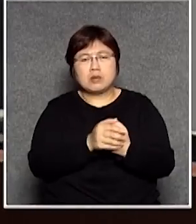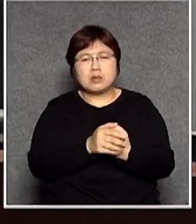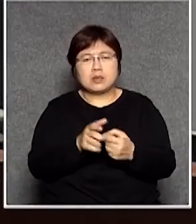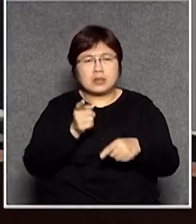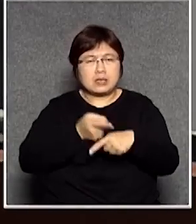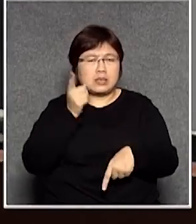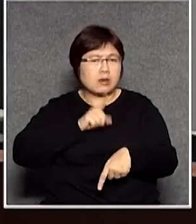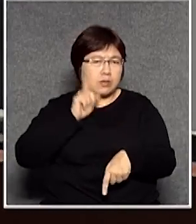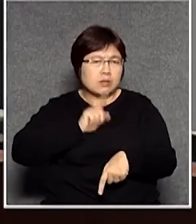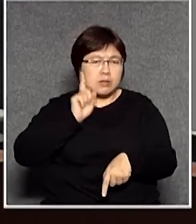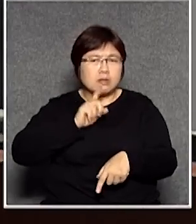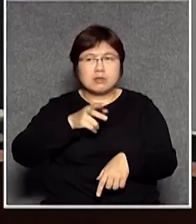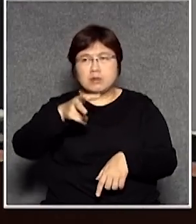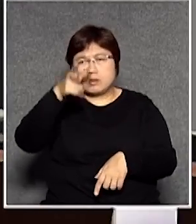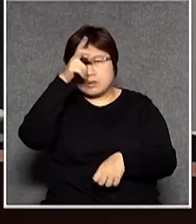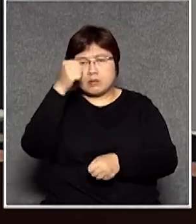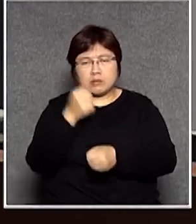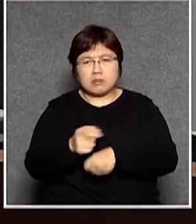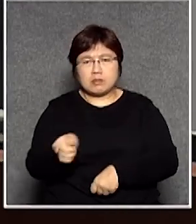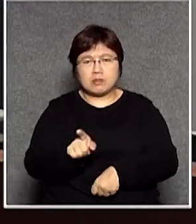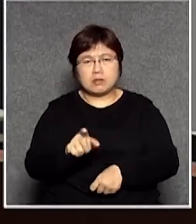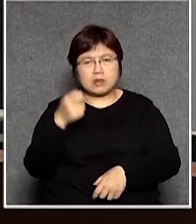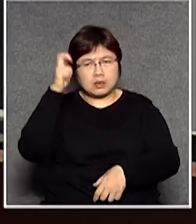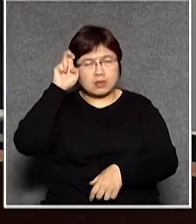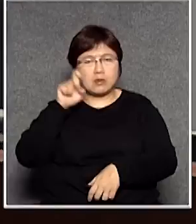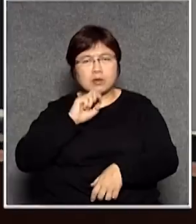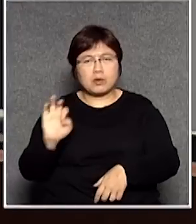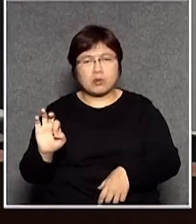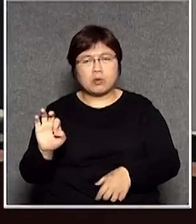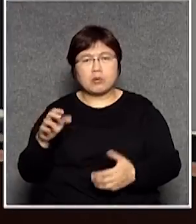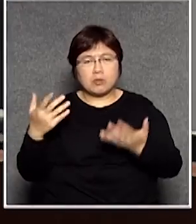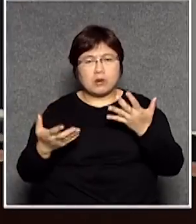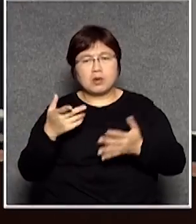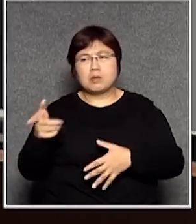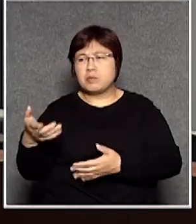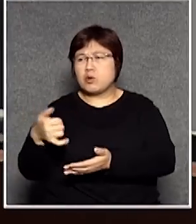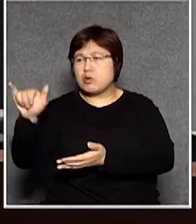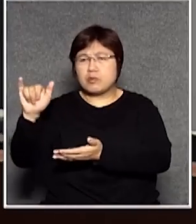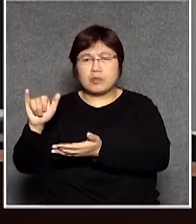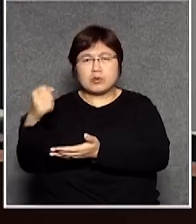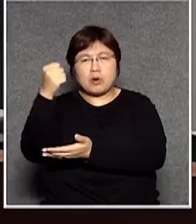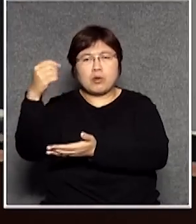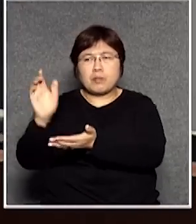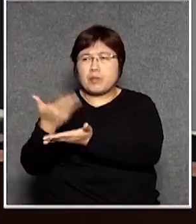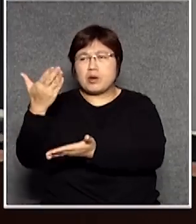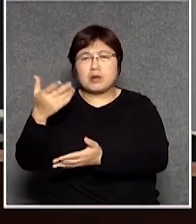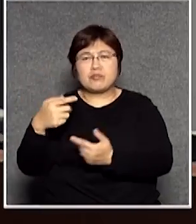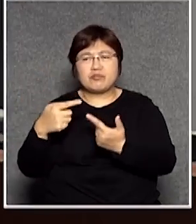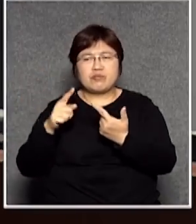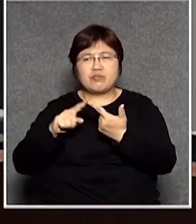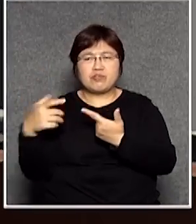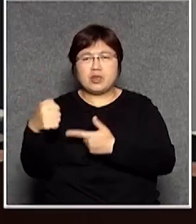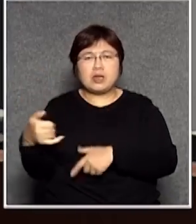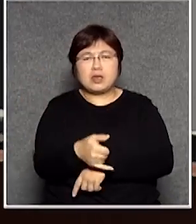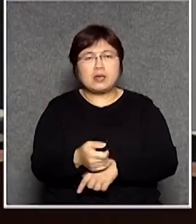家究竟政府在做什麼有沒有研究過還是局長不知去了哪裏找局長來頂一頂就算了根